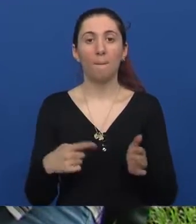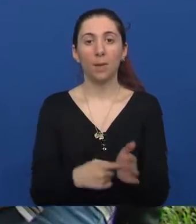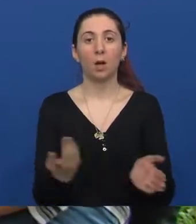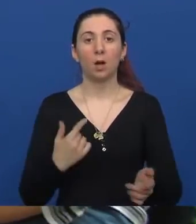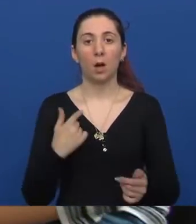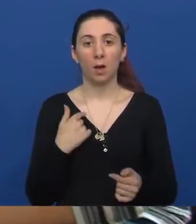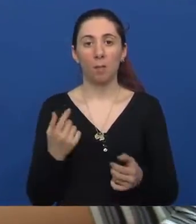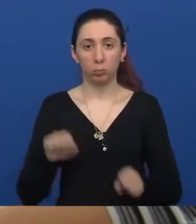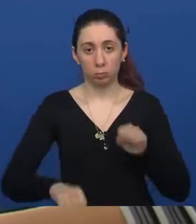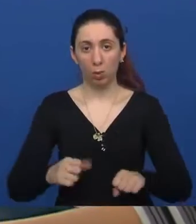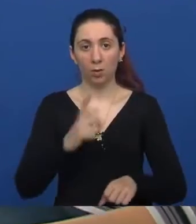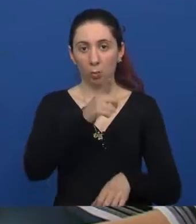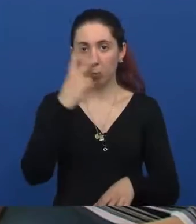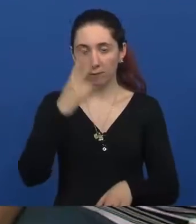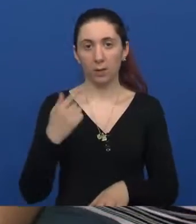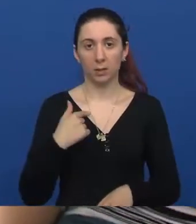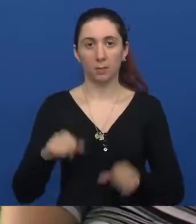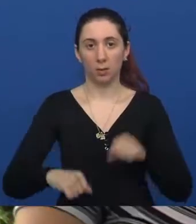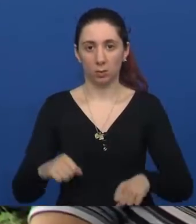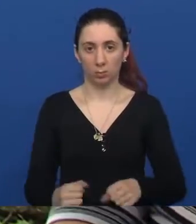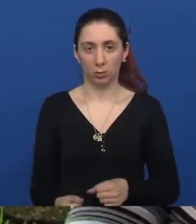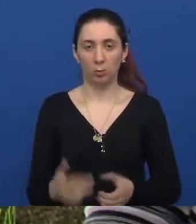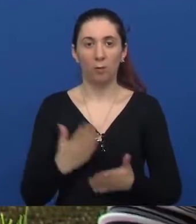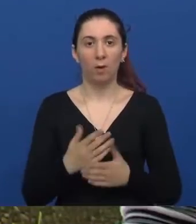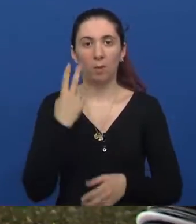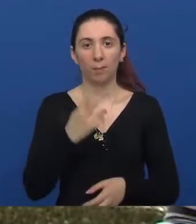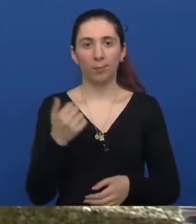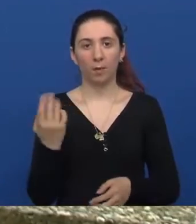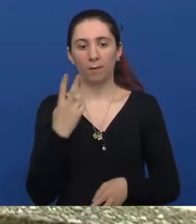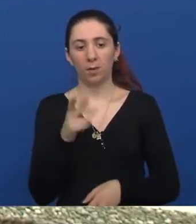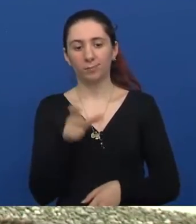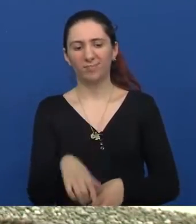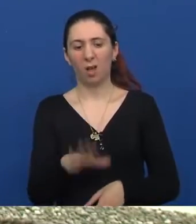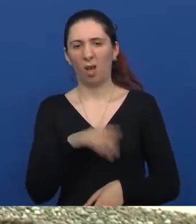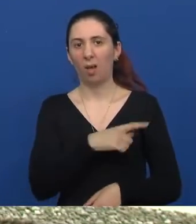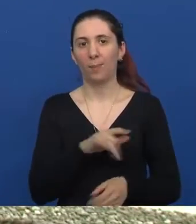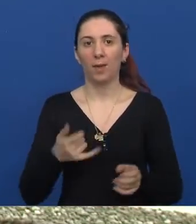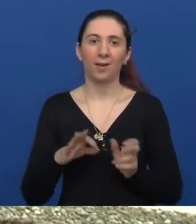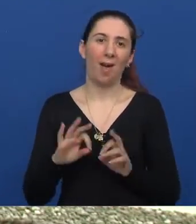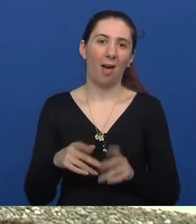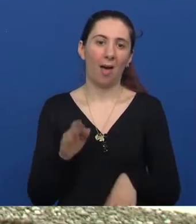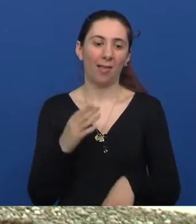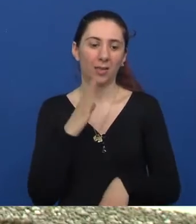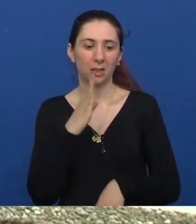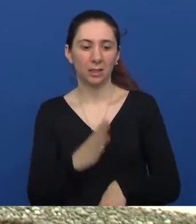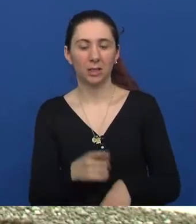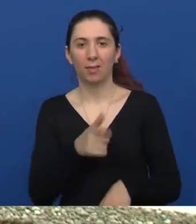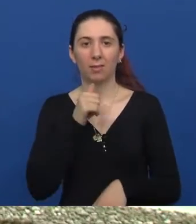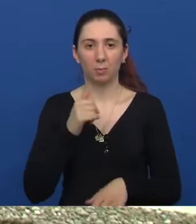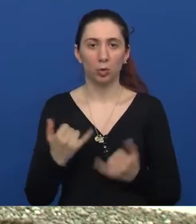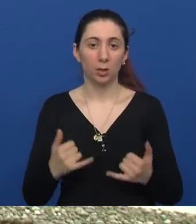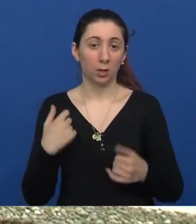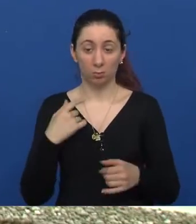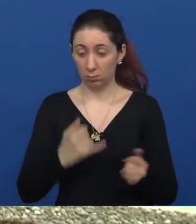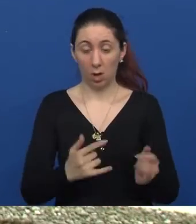neko drugi vidio sposobnim. Jer uvijek na prvu će reći, a joj, ona jadno ne može. I dan danas znam,